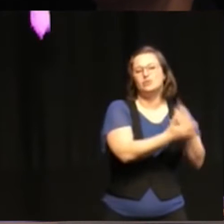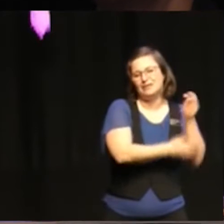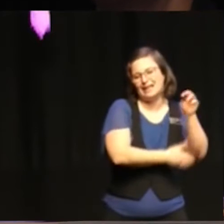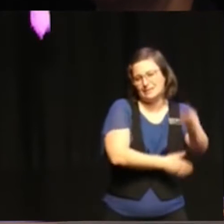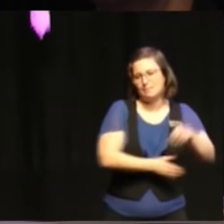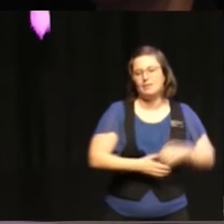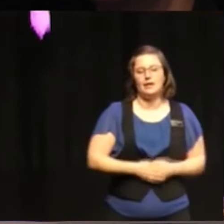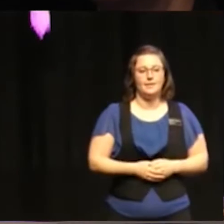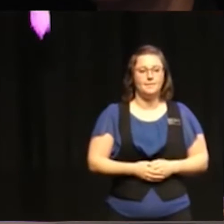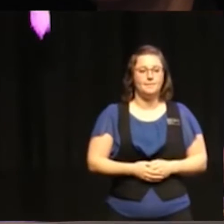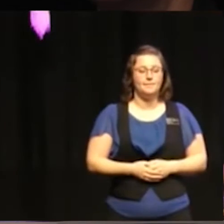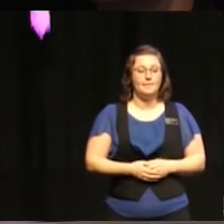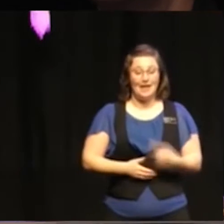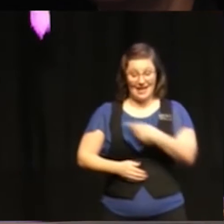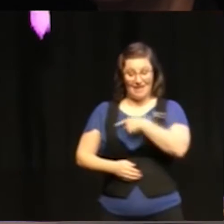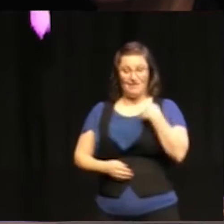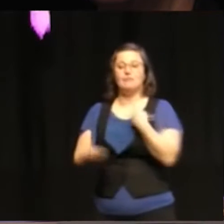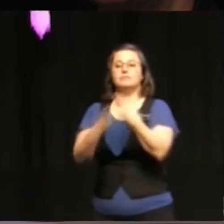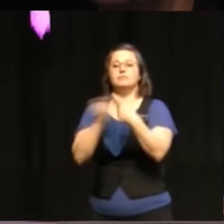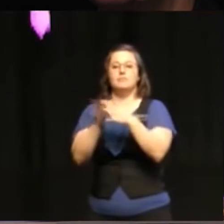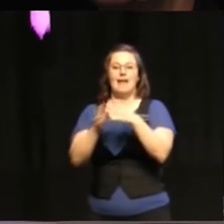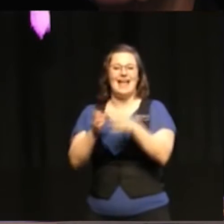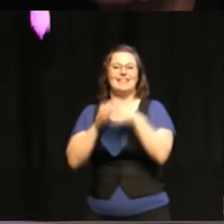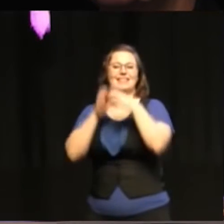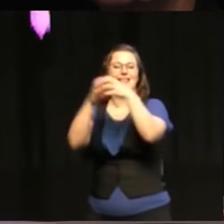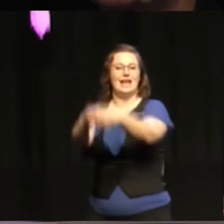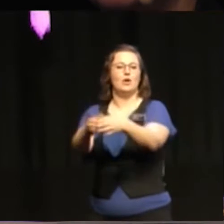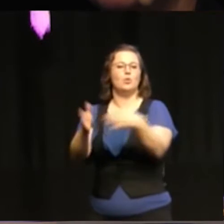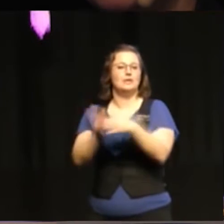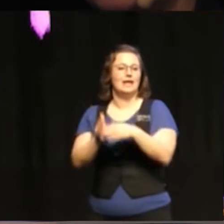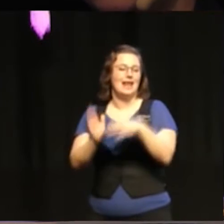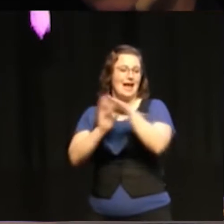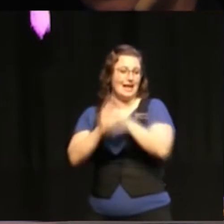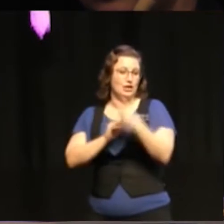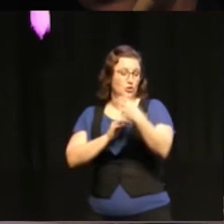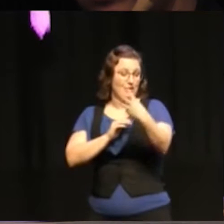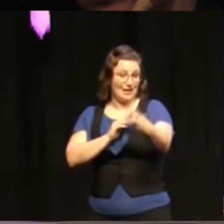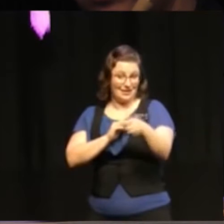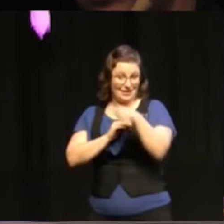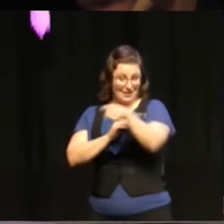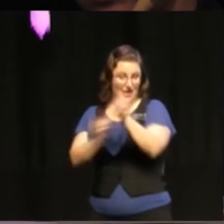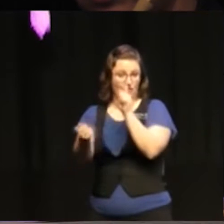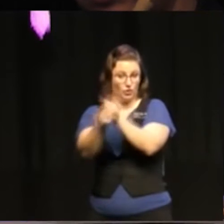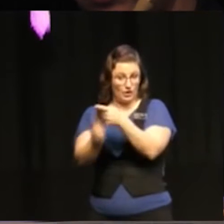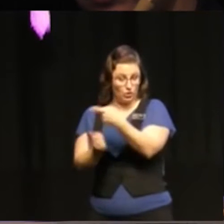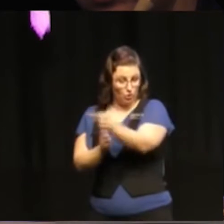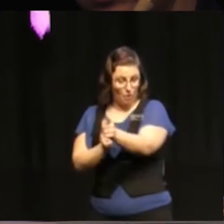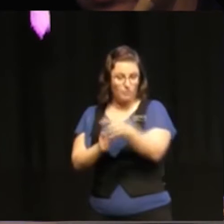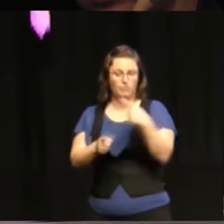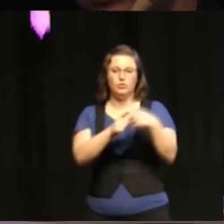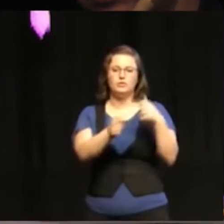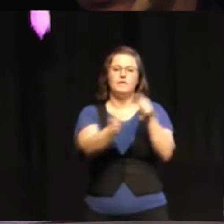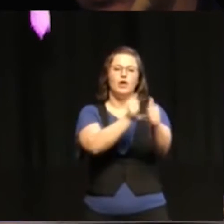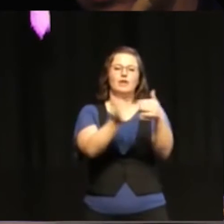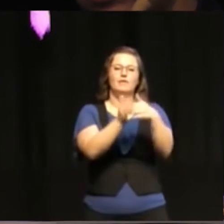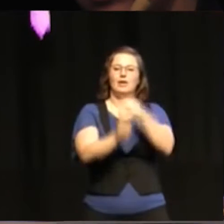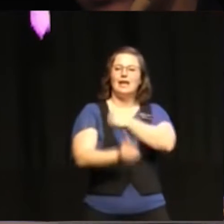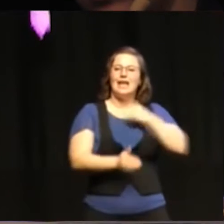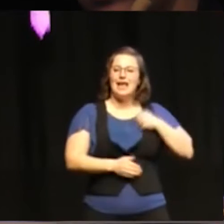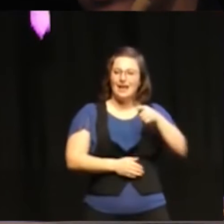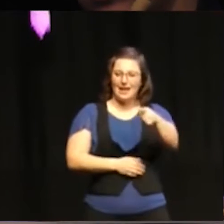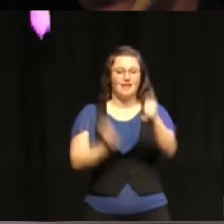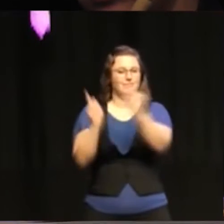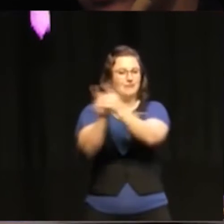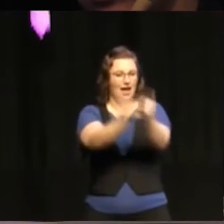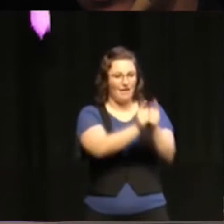När vi har talat med delegationen för Agenda 2030, som vi kanske återkommer till, och också företrädare för regeringen. Så tycker